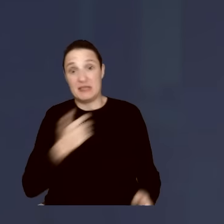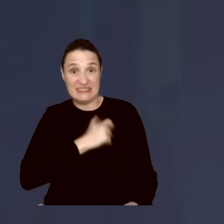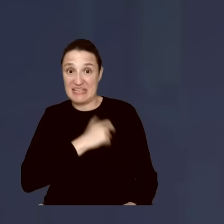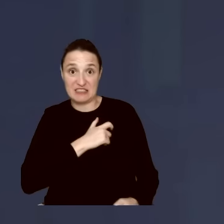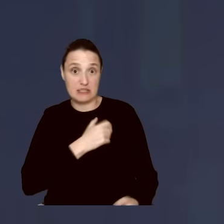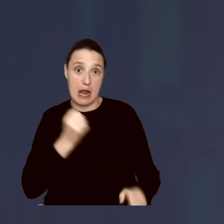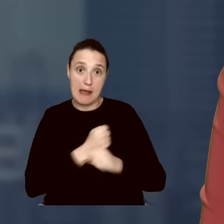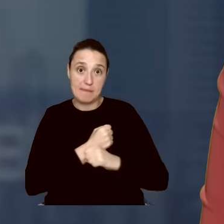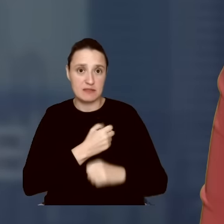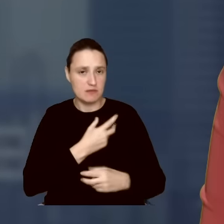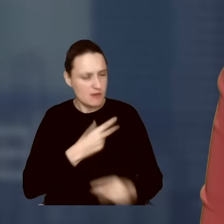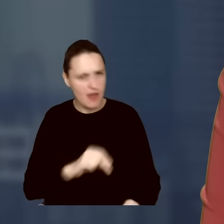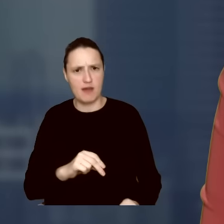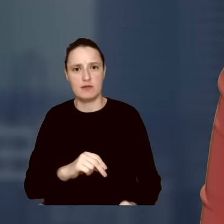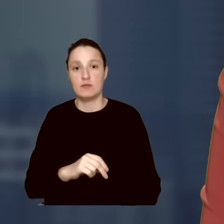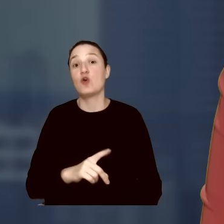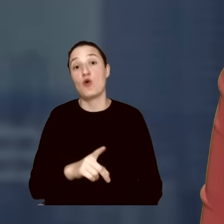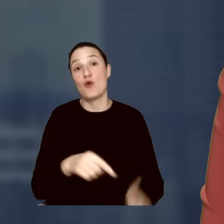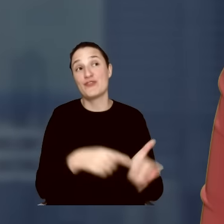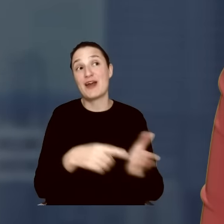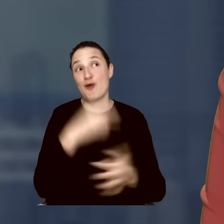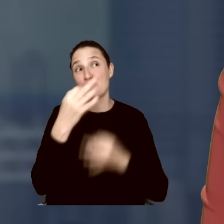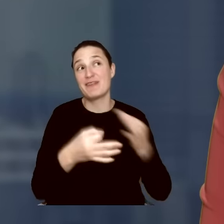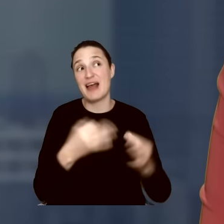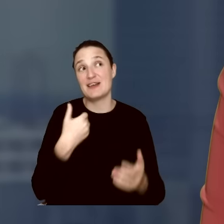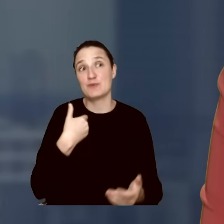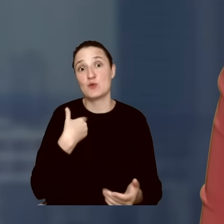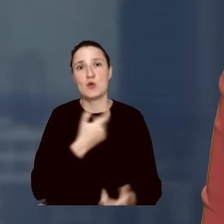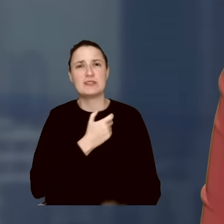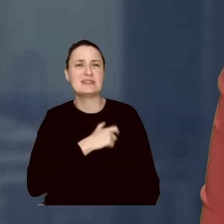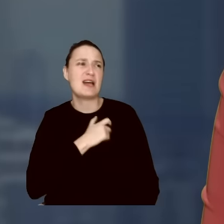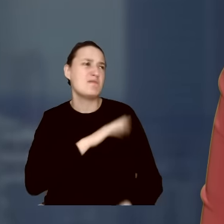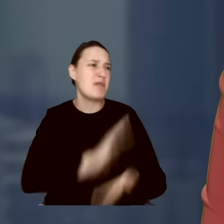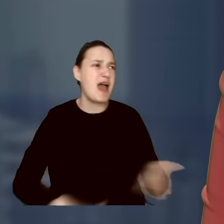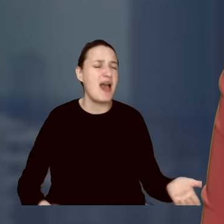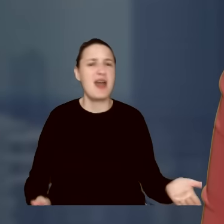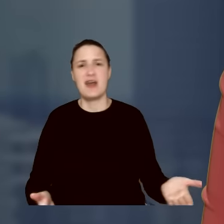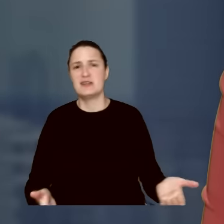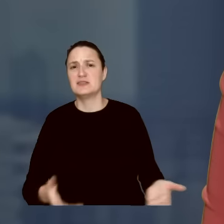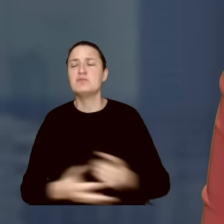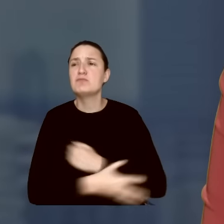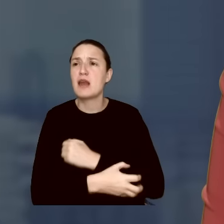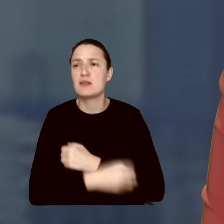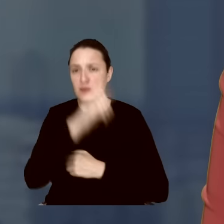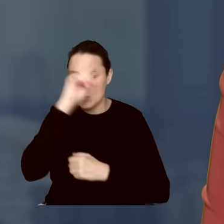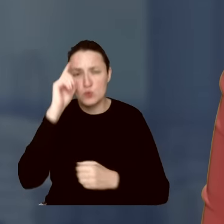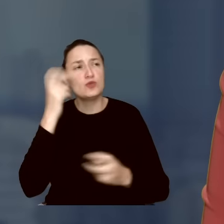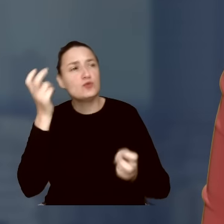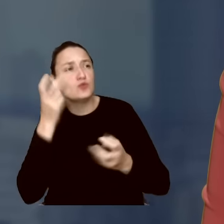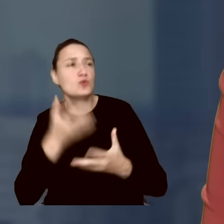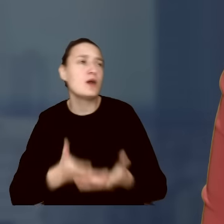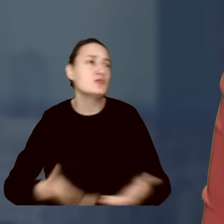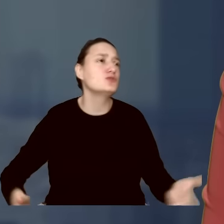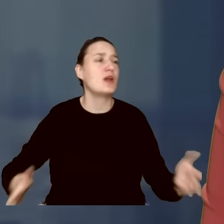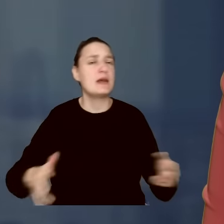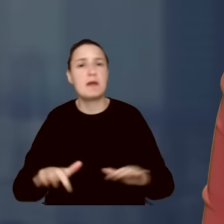Nie. Taka była narracja, przepraszam, przed wyborami. Jesteście bezduszni, to są biedni ludzie, szukają swojego miejsca na ziemi, mówił premier